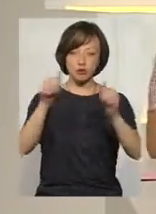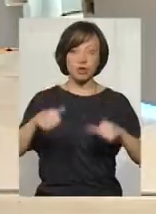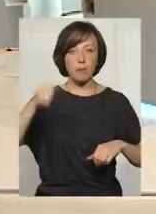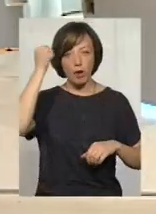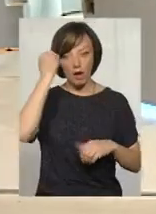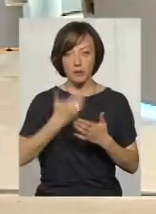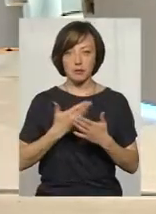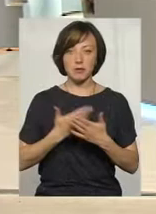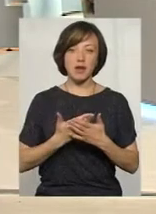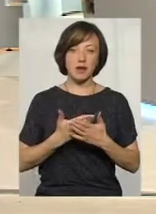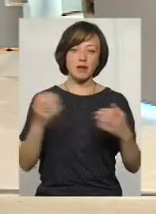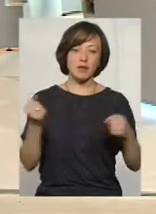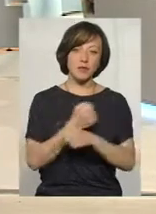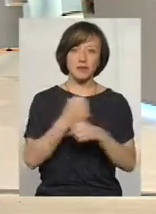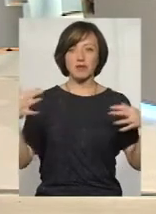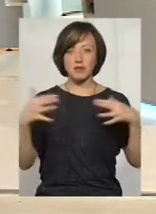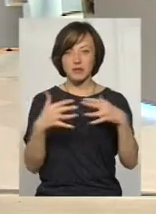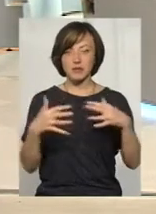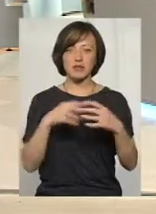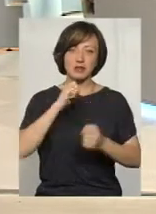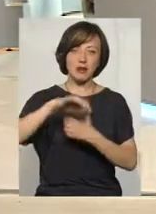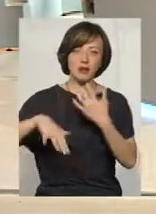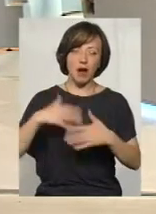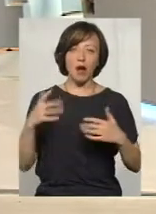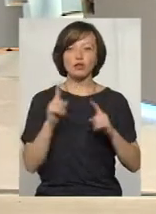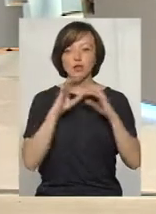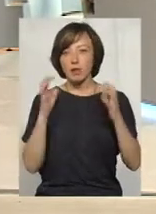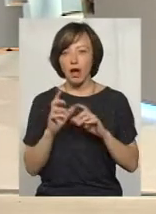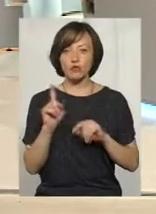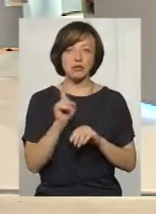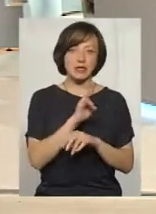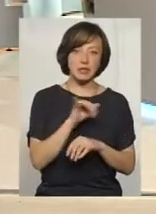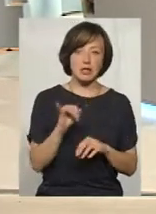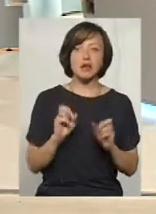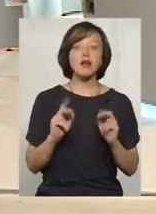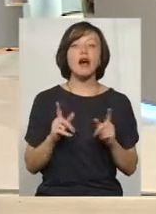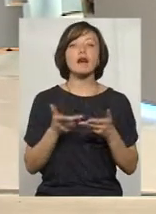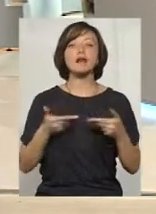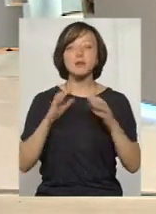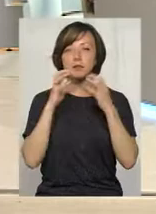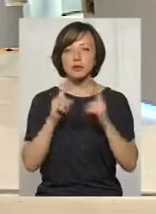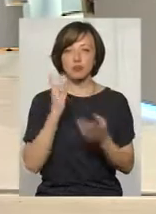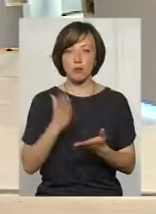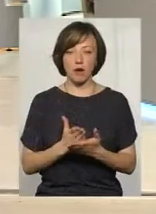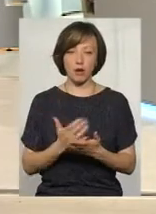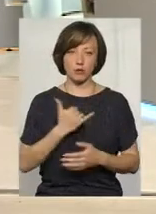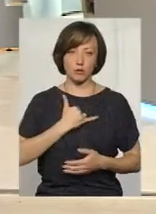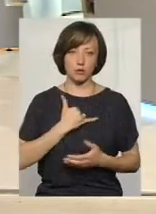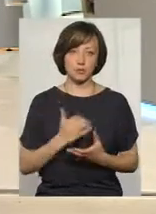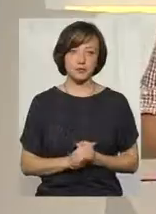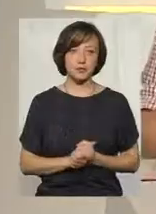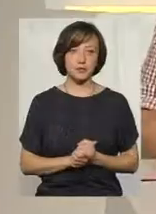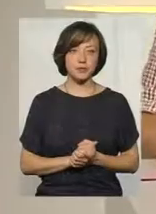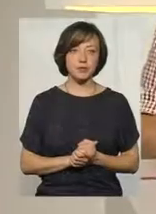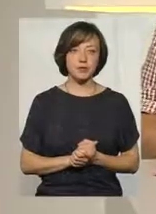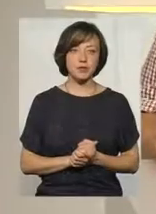Потім там війни, такі скандали і так далі, щось зберігається, щось ні. Як нам зберегти те, що ми маємо? Давайте вас